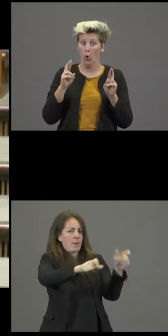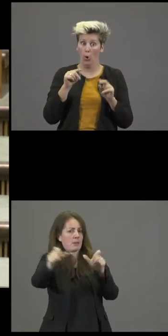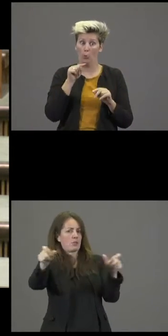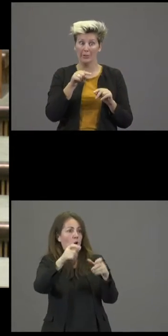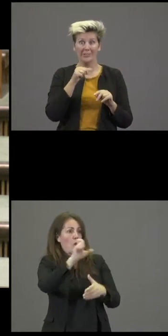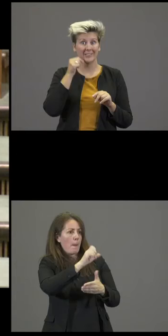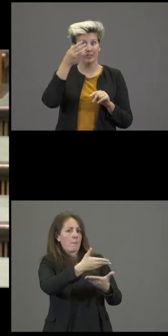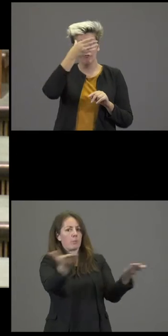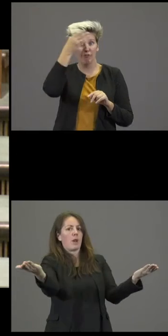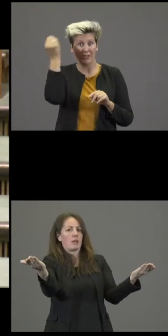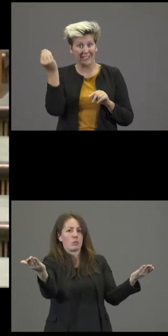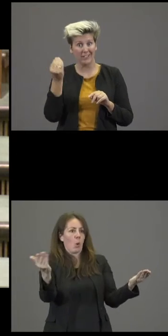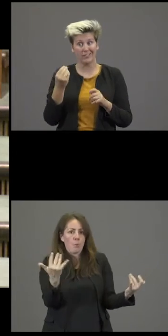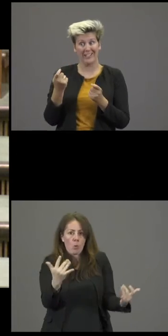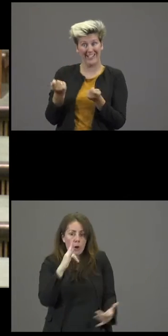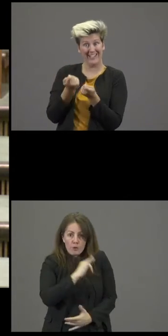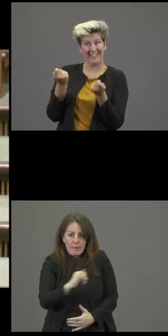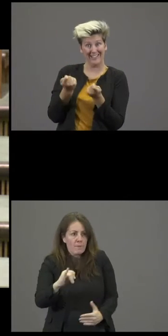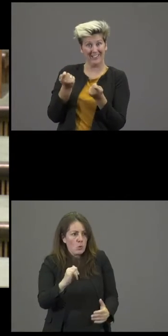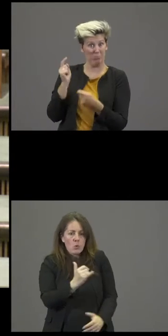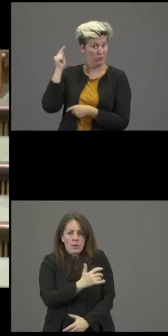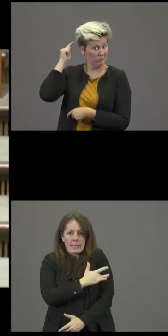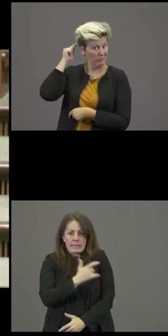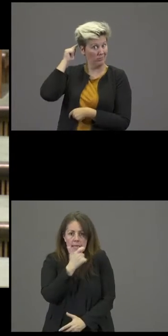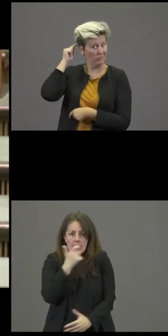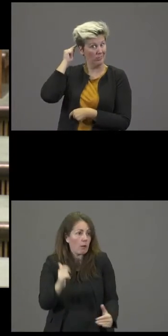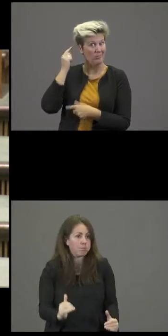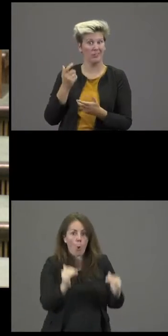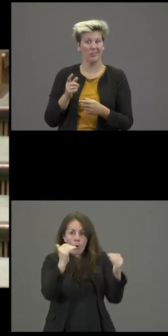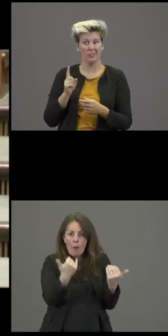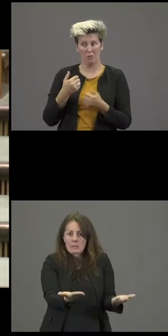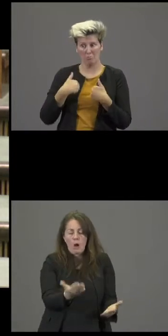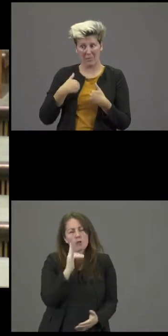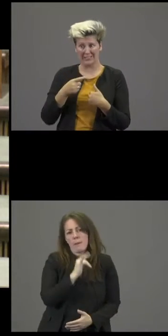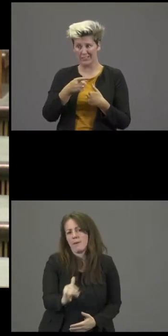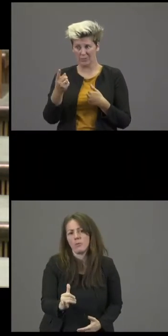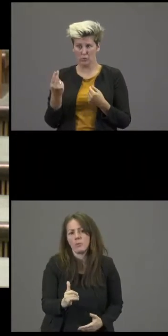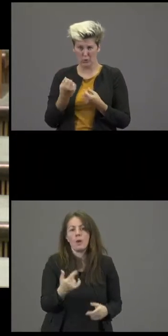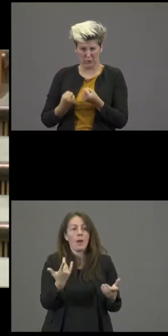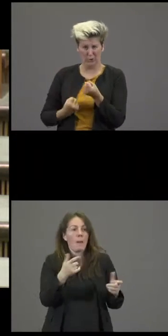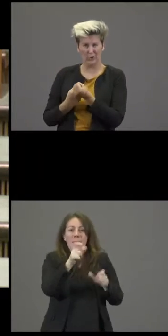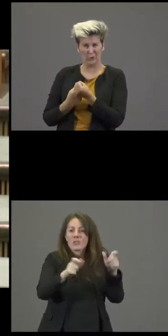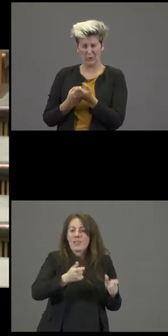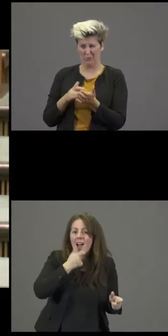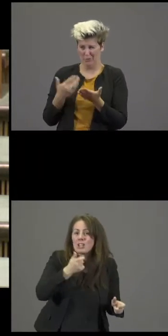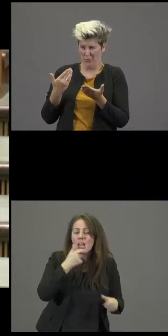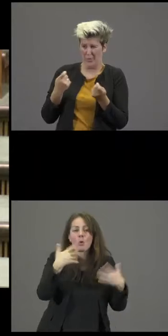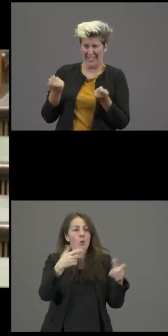à faire face à cette flambée inédite du prix de l'énergie. Comment répondre aux besoins des familles, des personnes âgées, des personnes